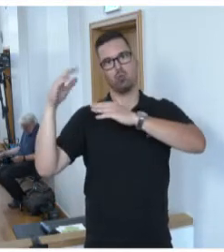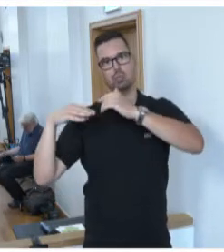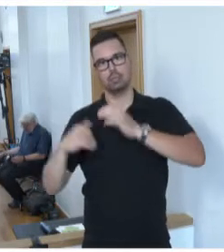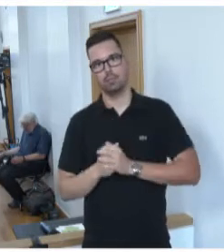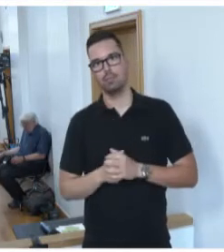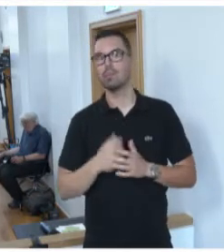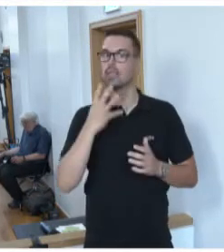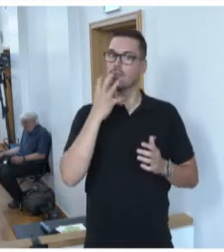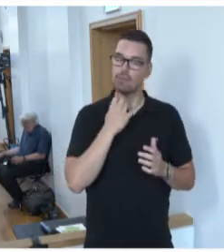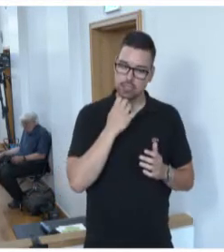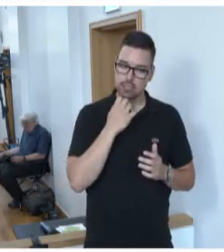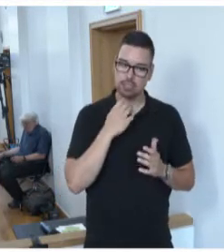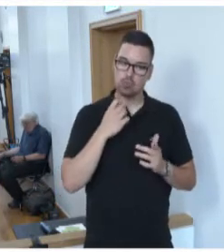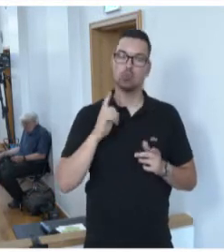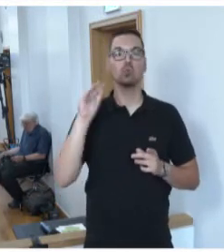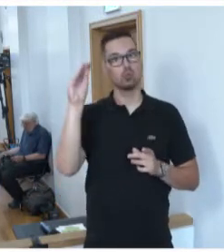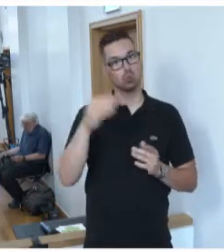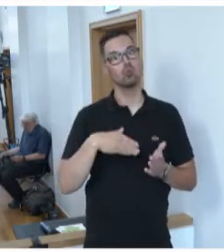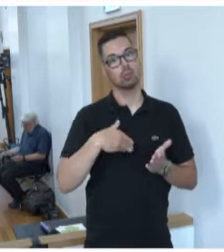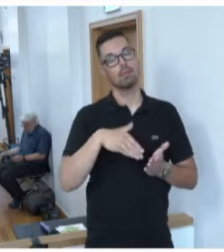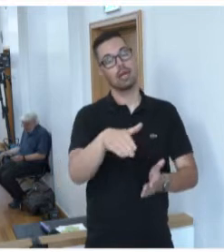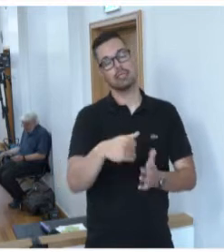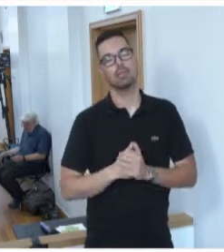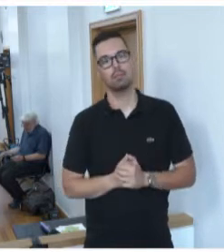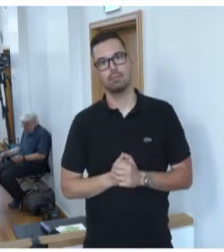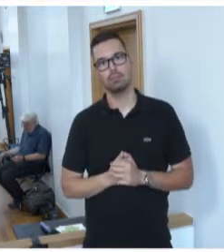wollen und werden wir auch in Zukunft tun.